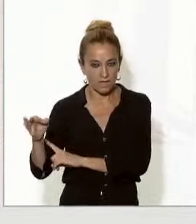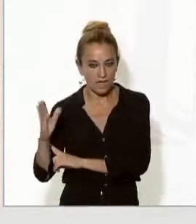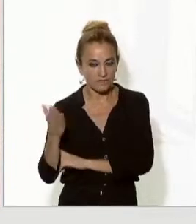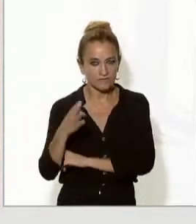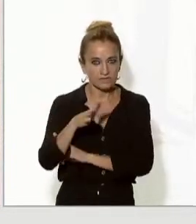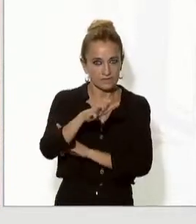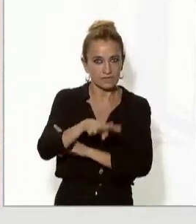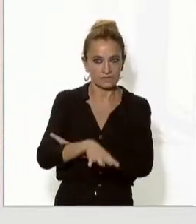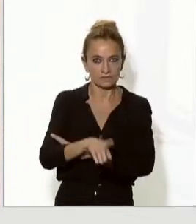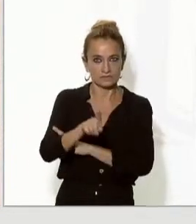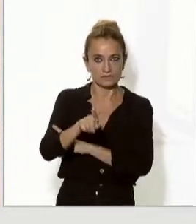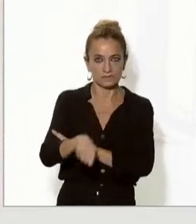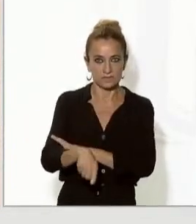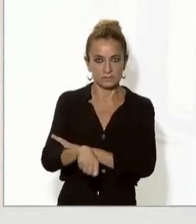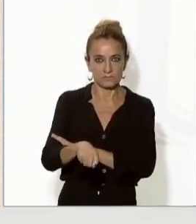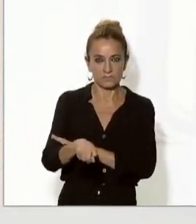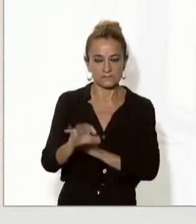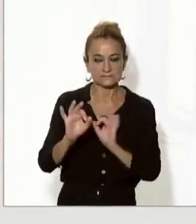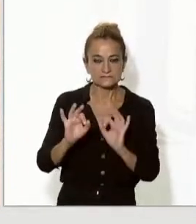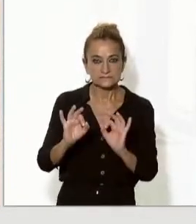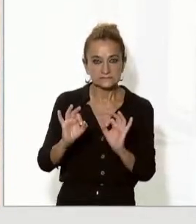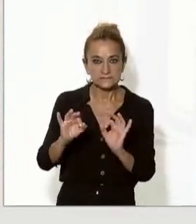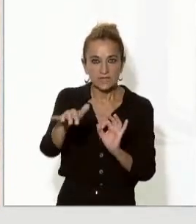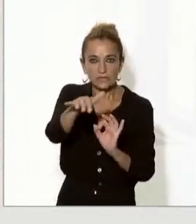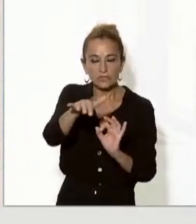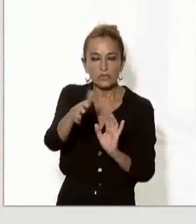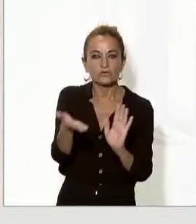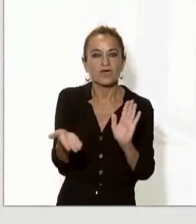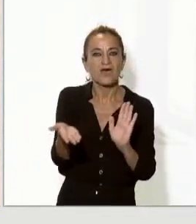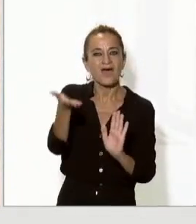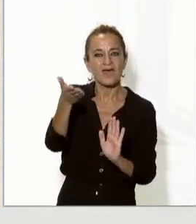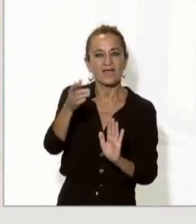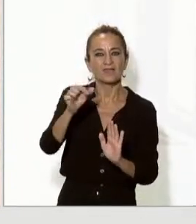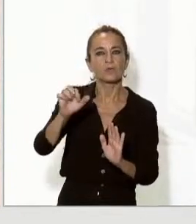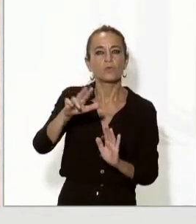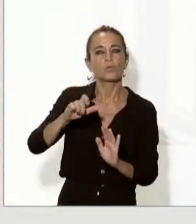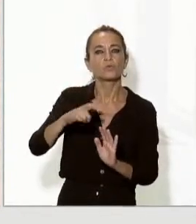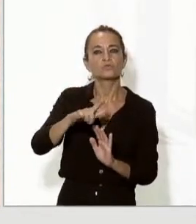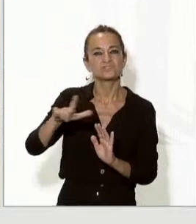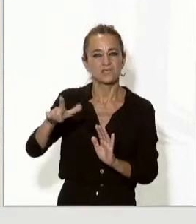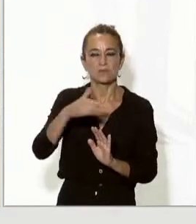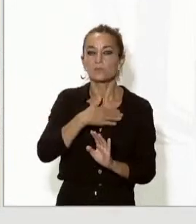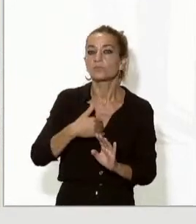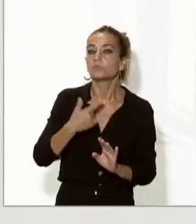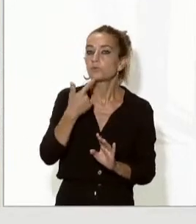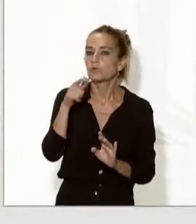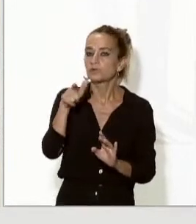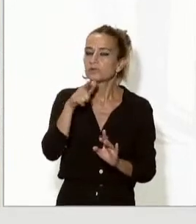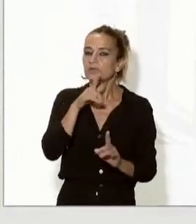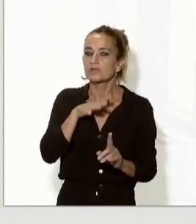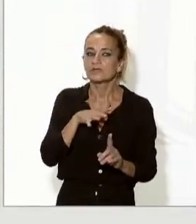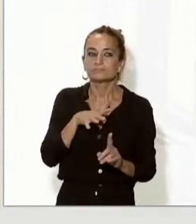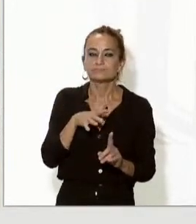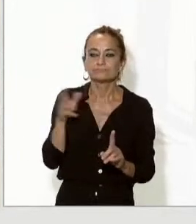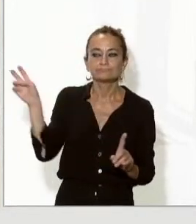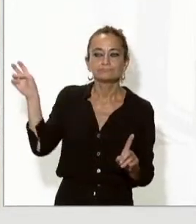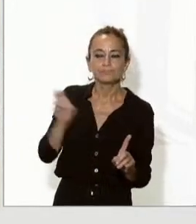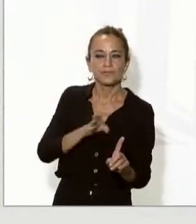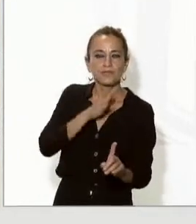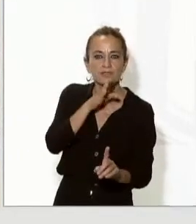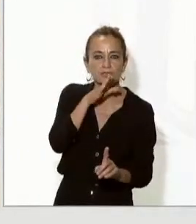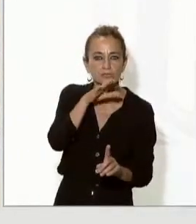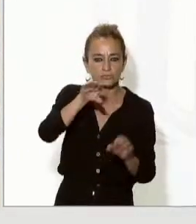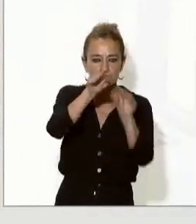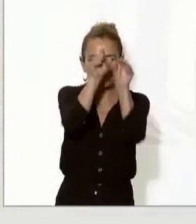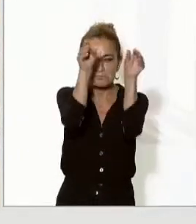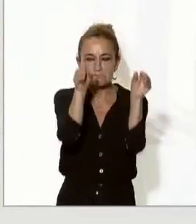Catalunya i que afecta particularment a l'Urgell i són els mals del creixement econòmic en definitiva perquè és veritat que el fet que hi